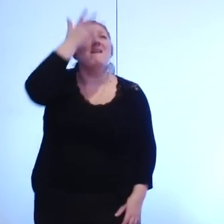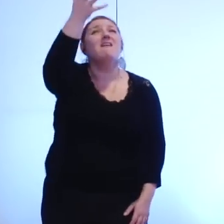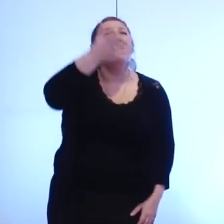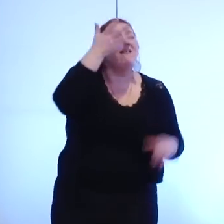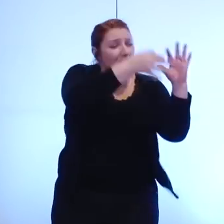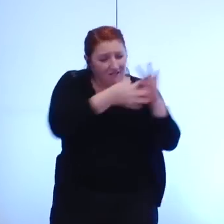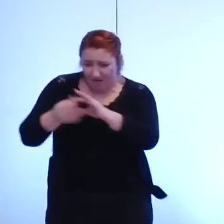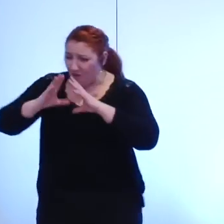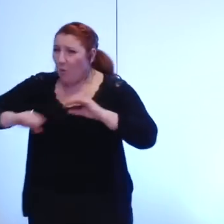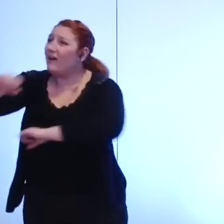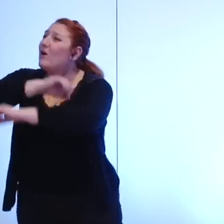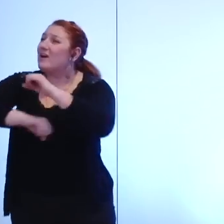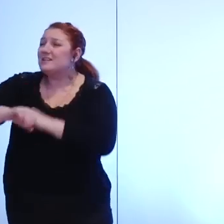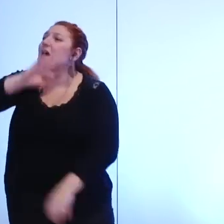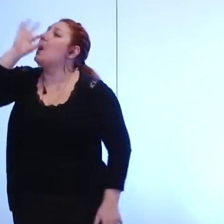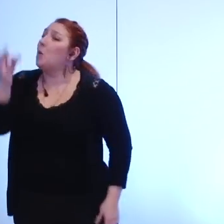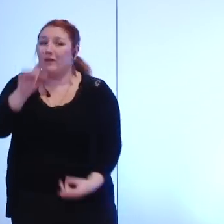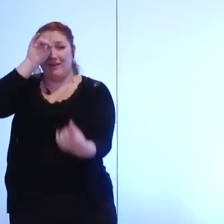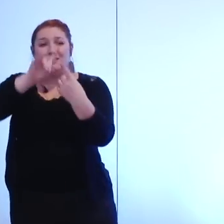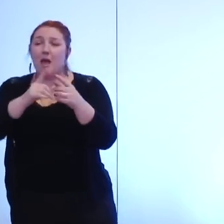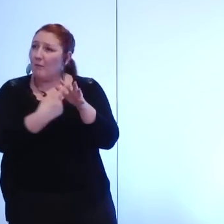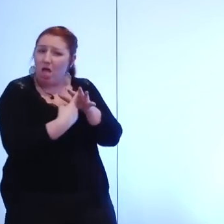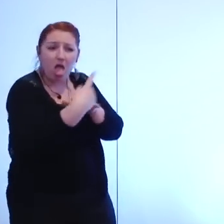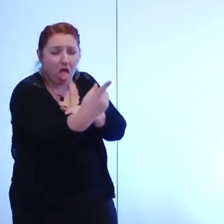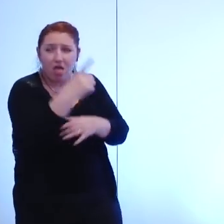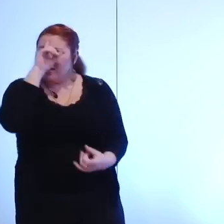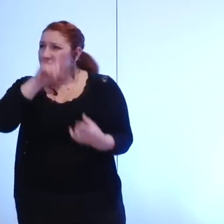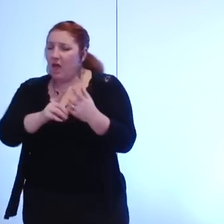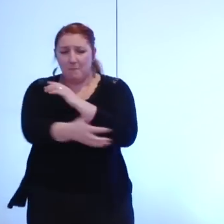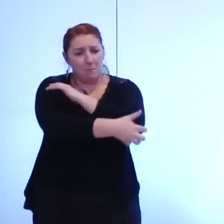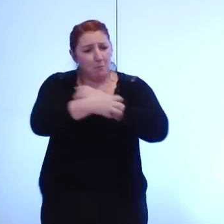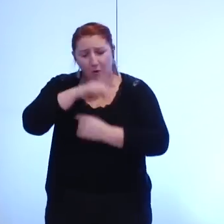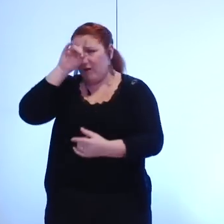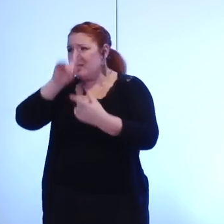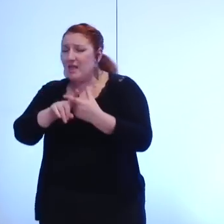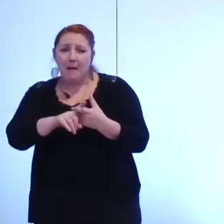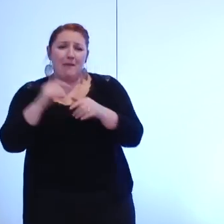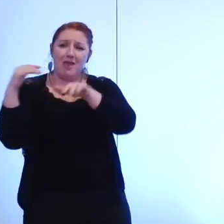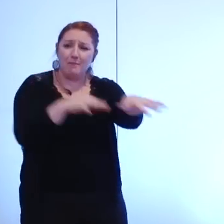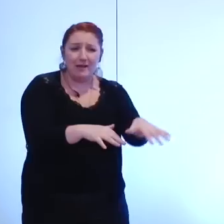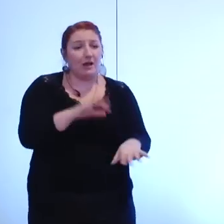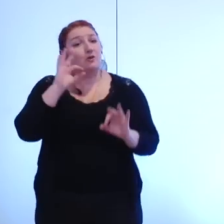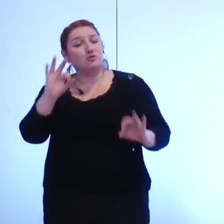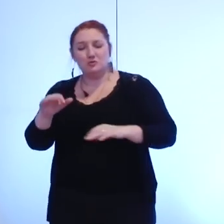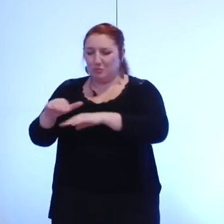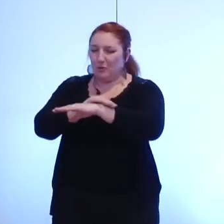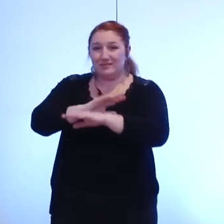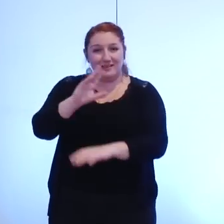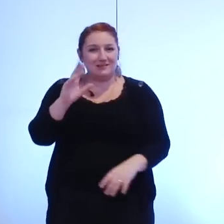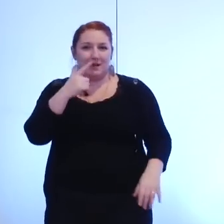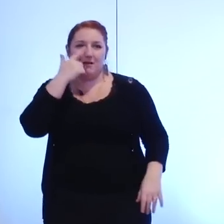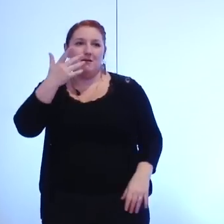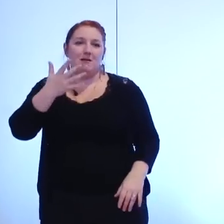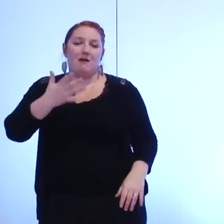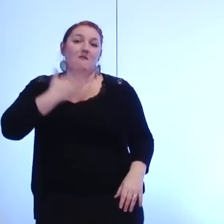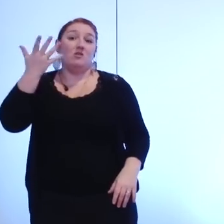oui sur ce sujet là parce qu'il y a de la marge parce que c'est justement ça la noblesse de la politique de s'emparer des questions